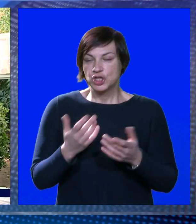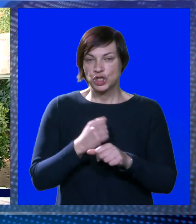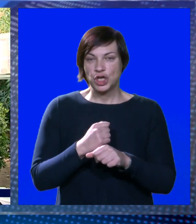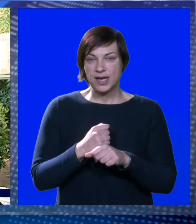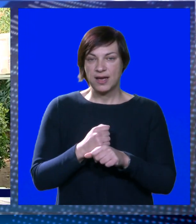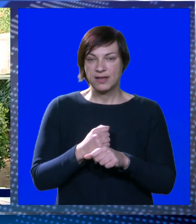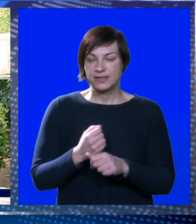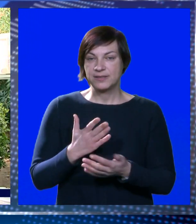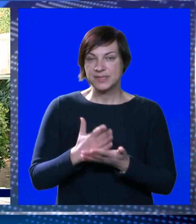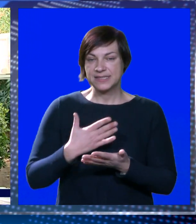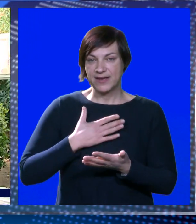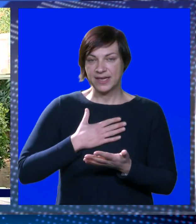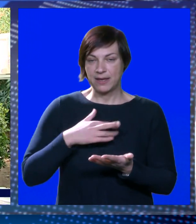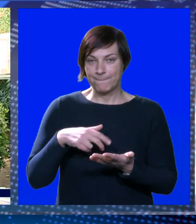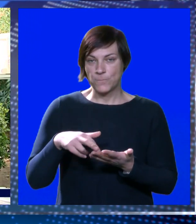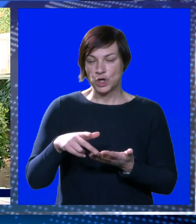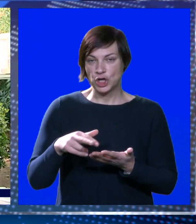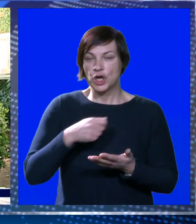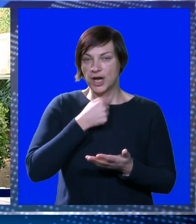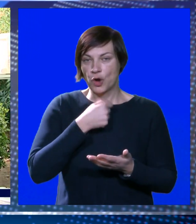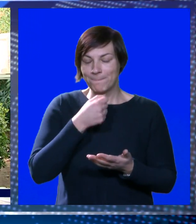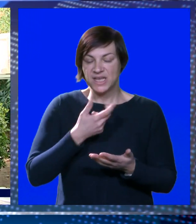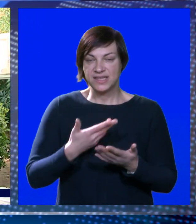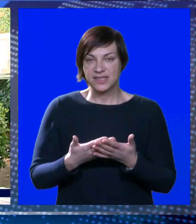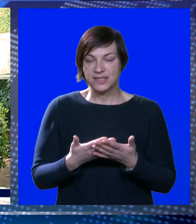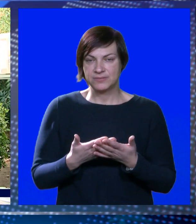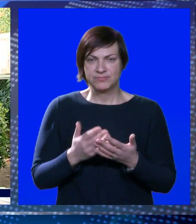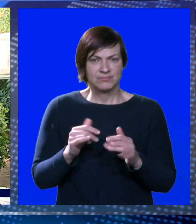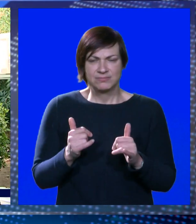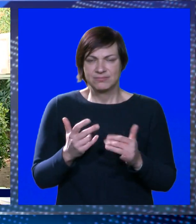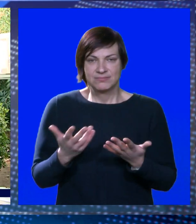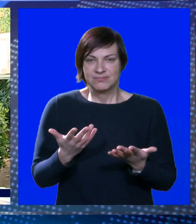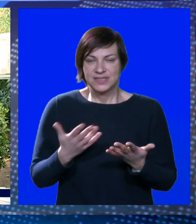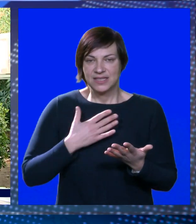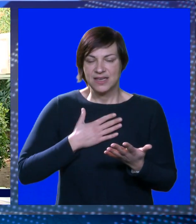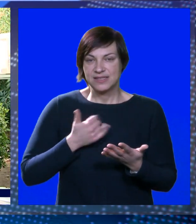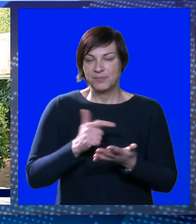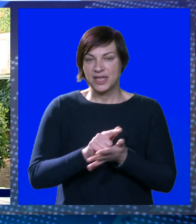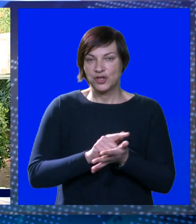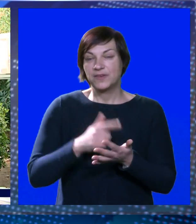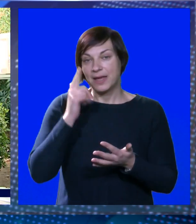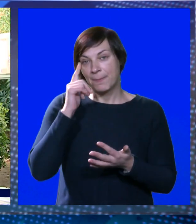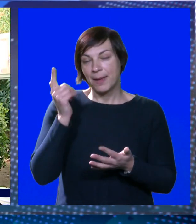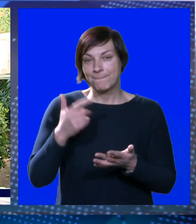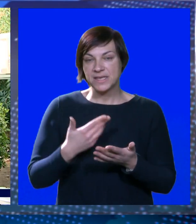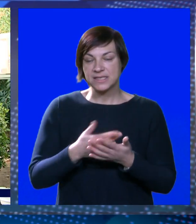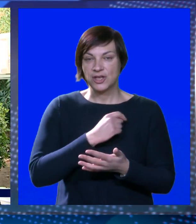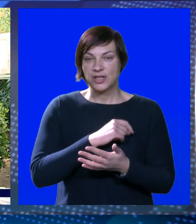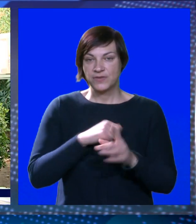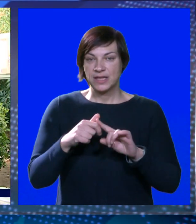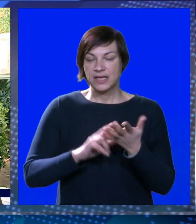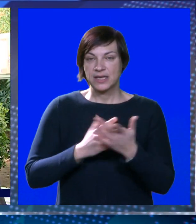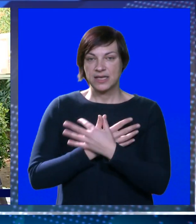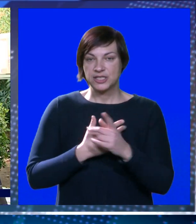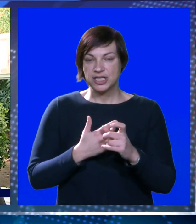što radim, dakle svaki moj korak ona komentira i tako dalje. Tako da ja sam jedno vrijeme mislio da odvjetnica